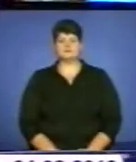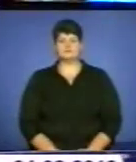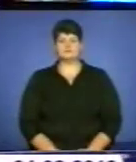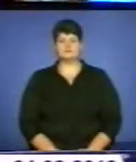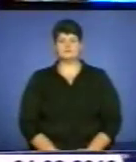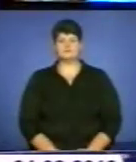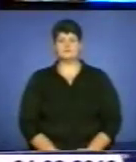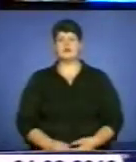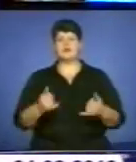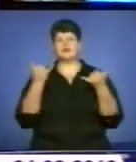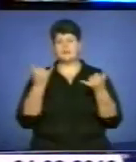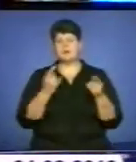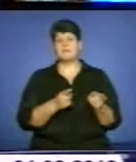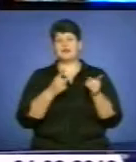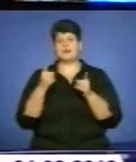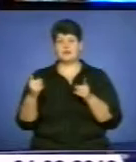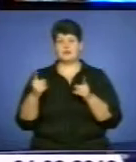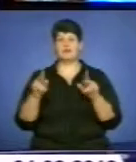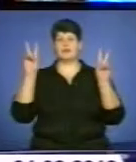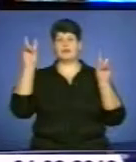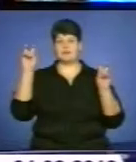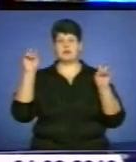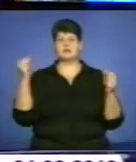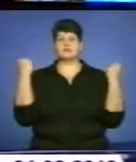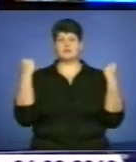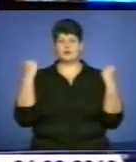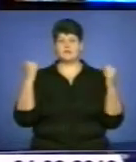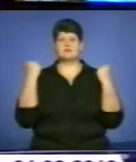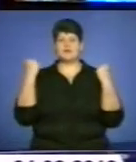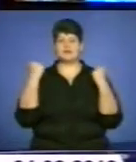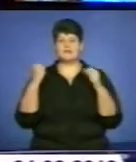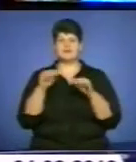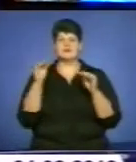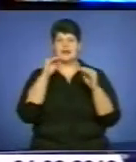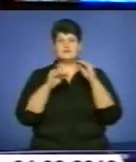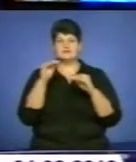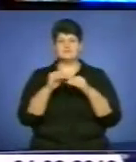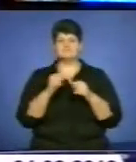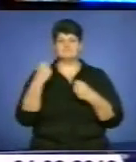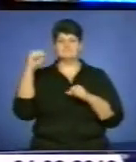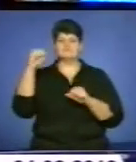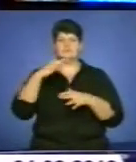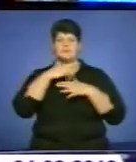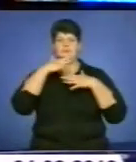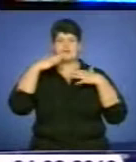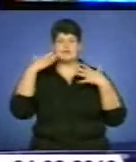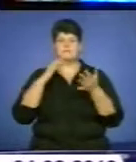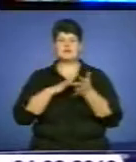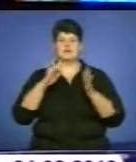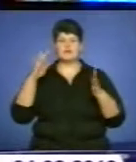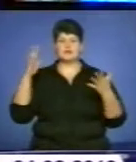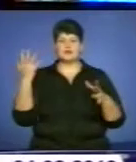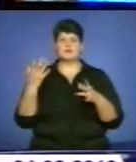А тепер перейдемо до теми спорту. У спортивній скарбничці краю перемог побільшало. Зі срібною та бронзовою